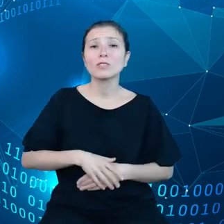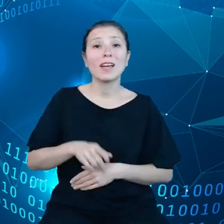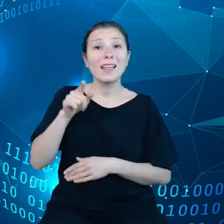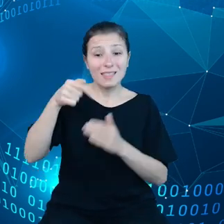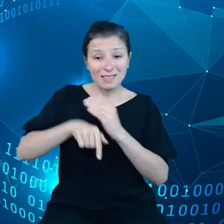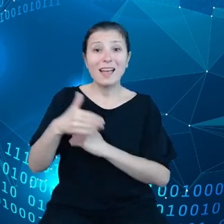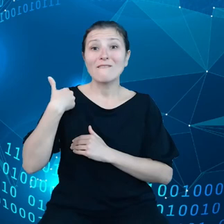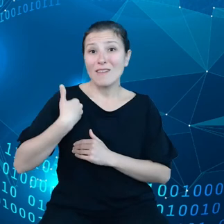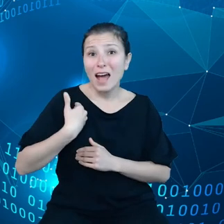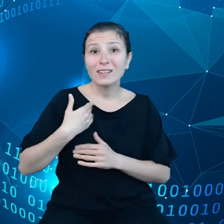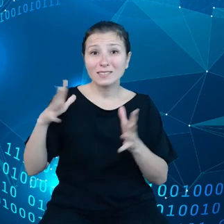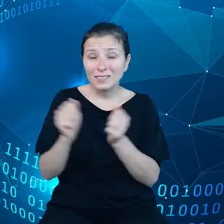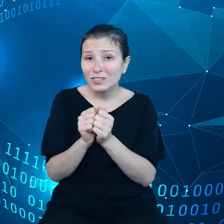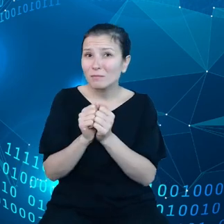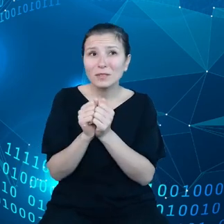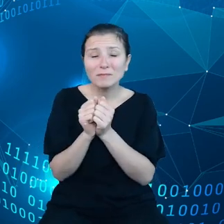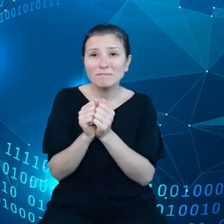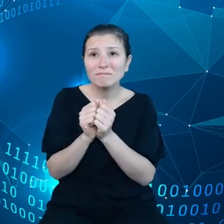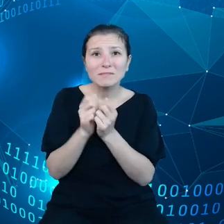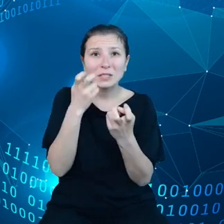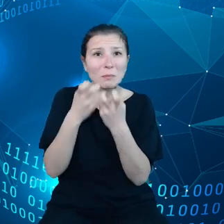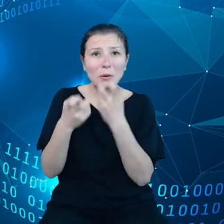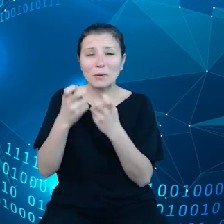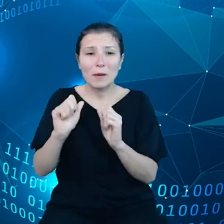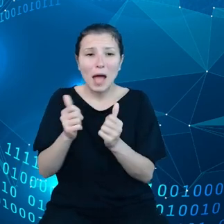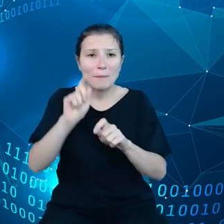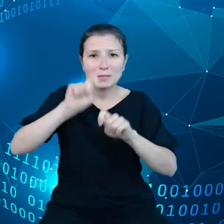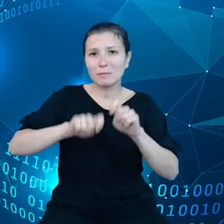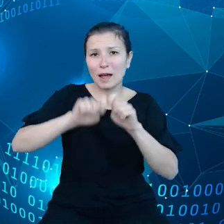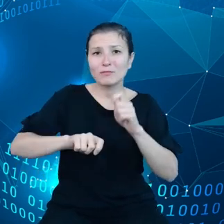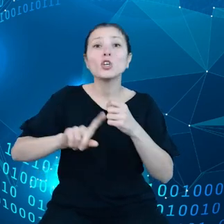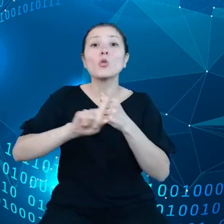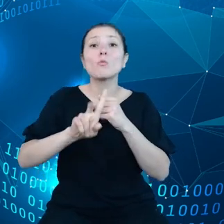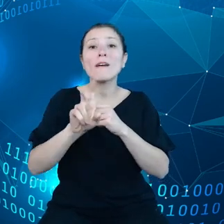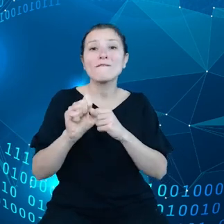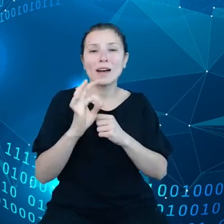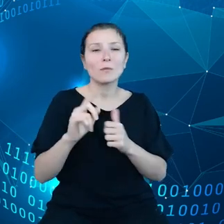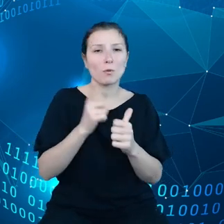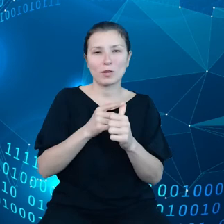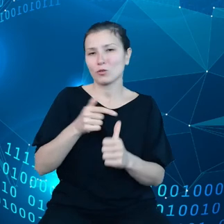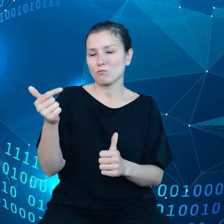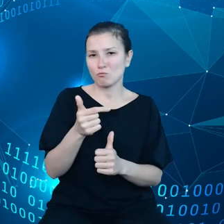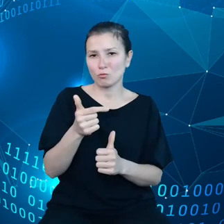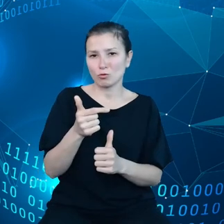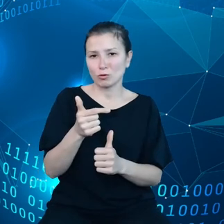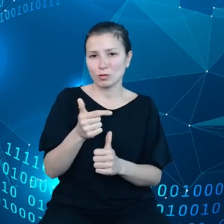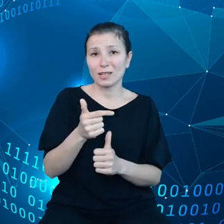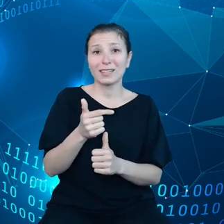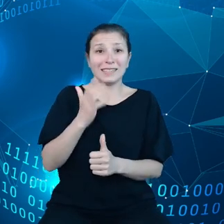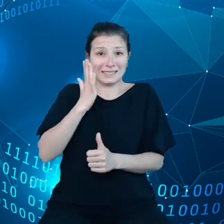niespójność taką, gdzie żeby zweryfikować numer VAT-u, to po pierwsze musimy mieć sami numer VAT-u,